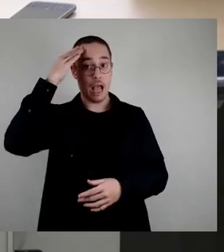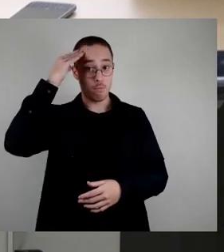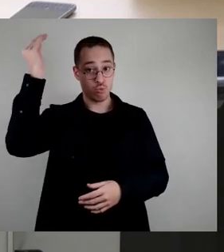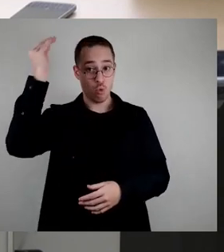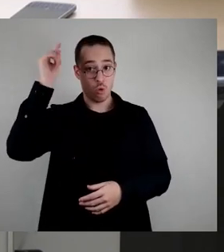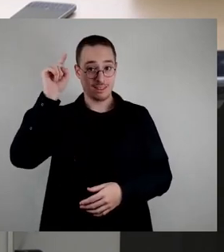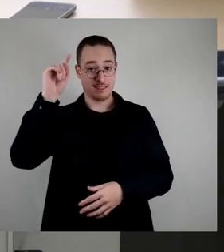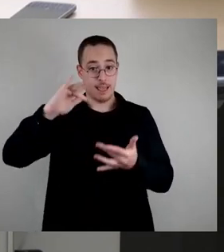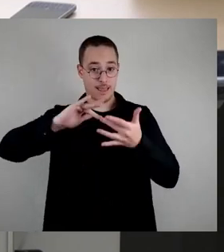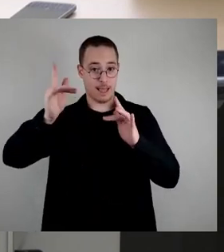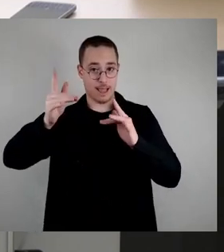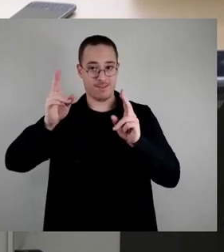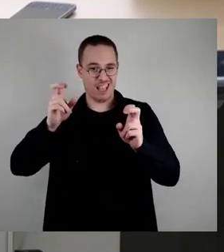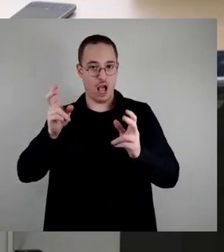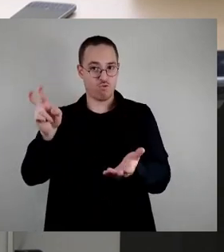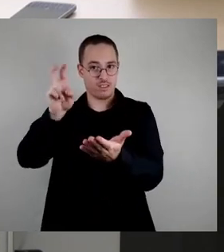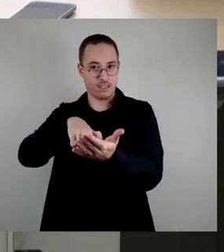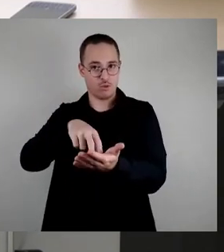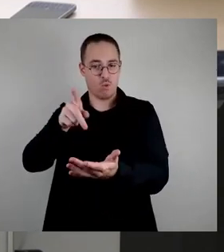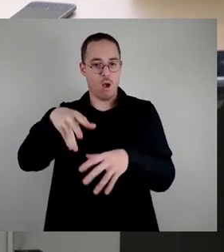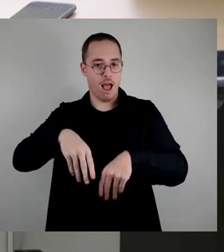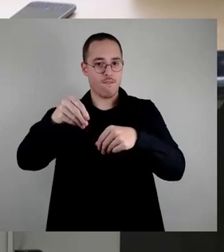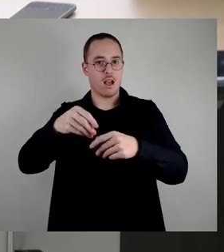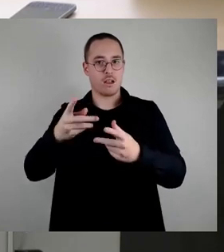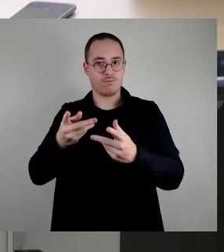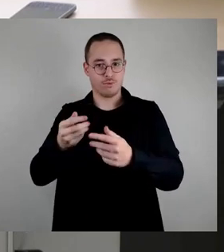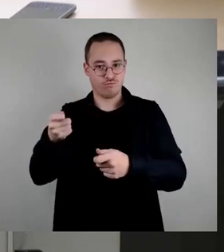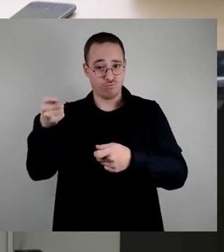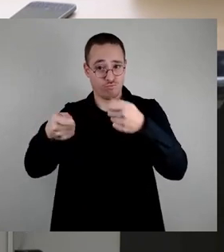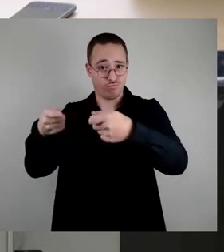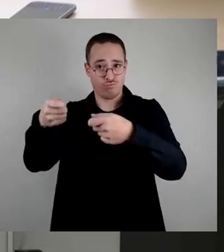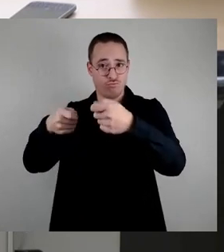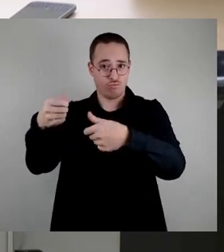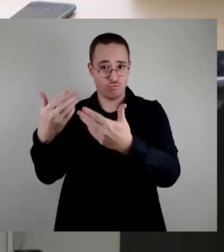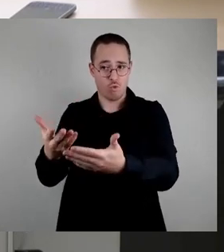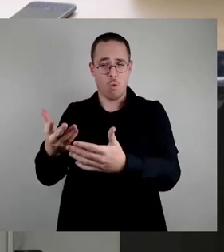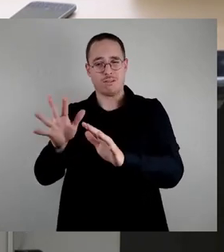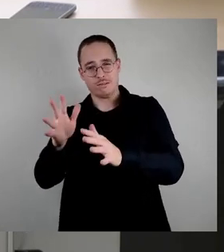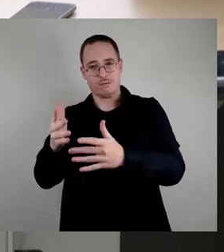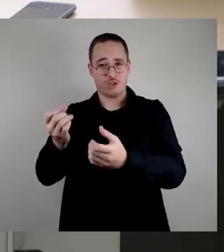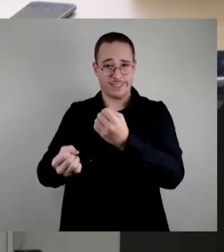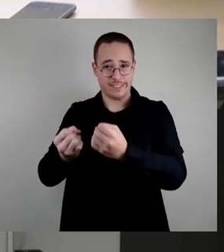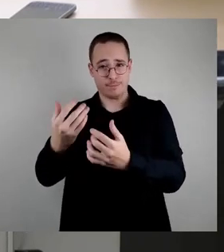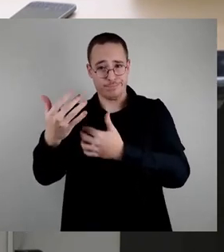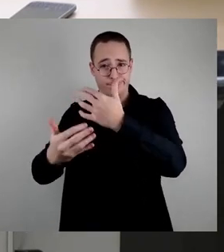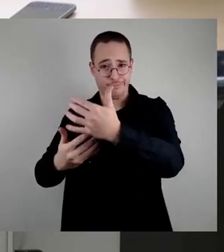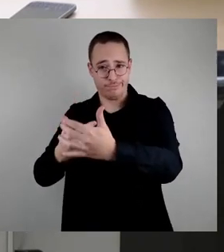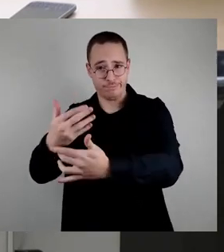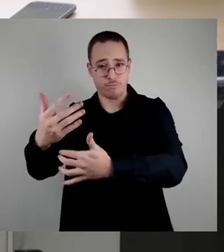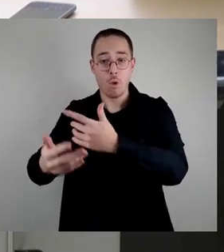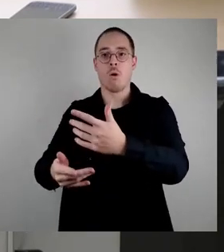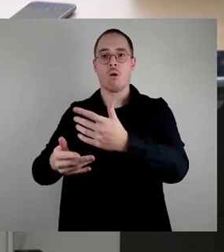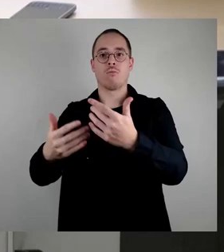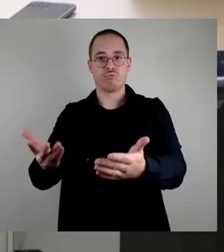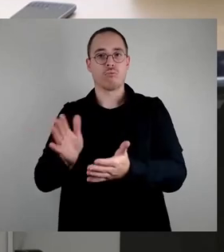nach anfänglichen Investitionen kostendeckend gestaltet werden. Vielleicht mal für die CDU, das müssen also nicht Private machen, das kann also